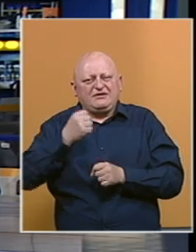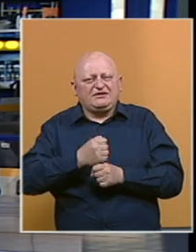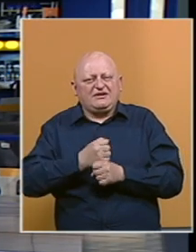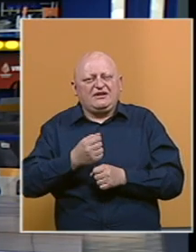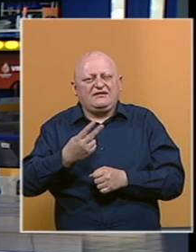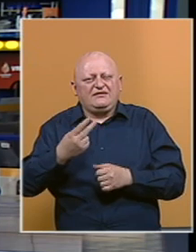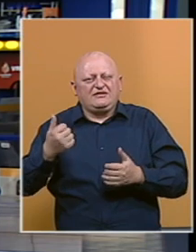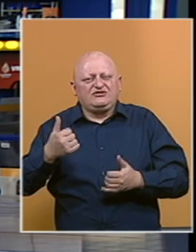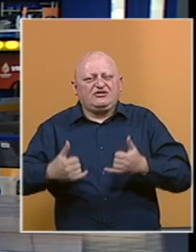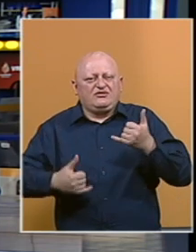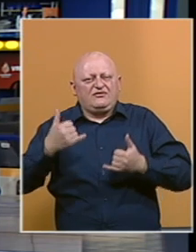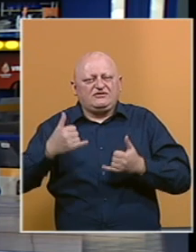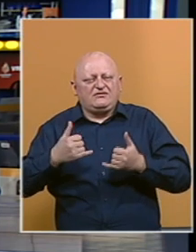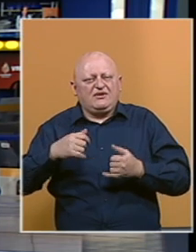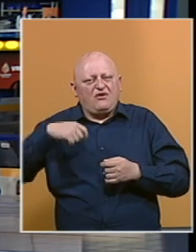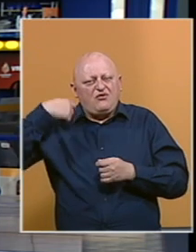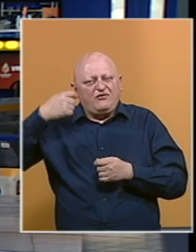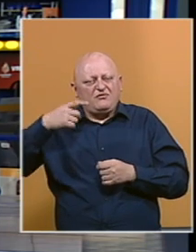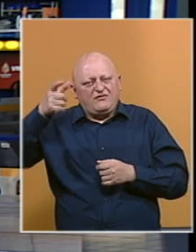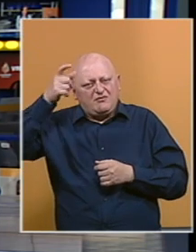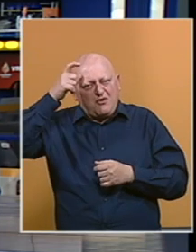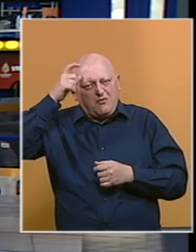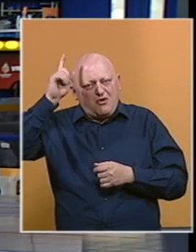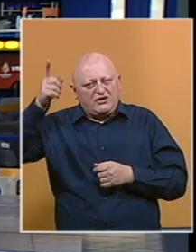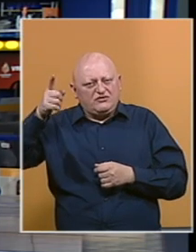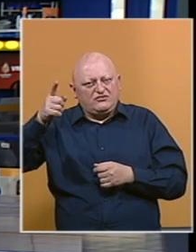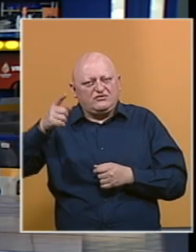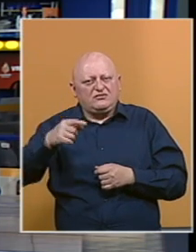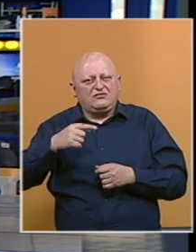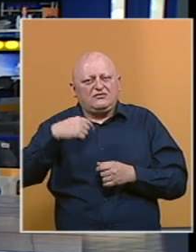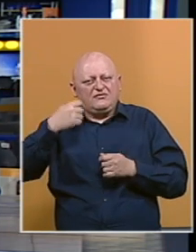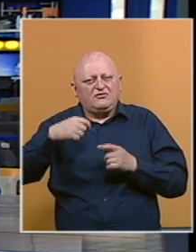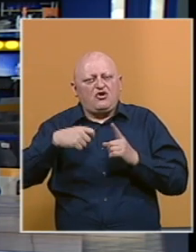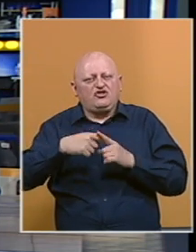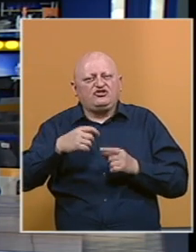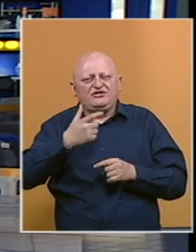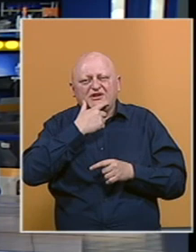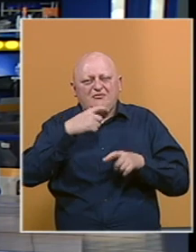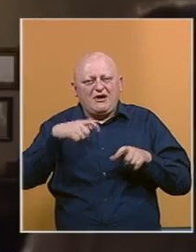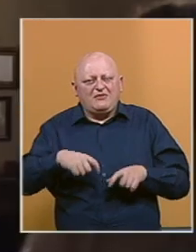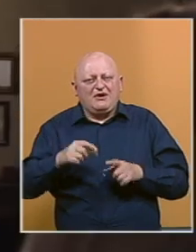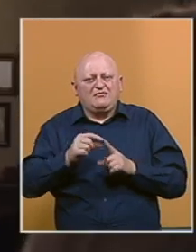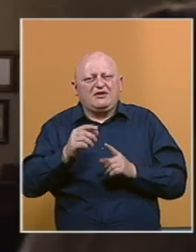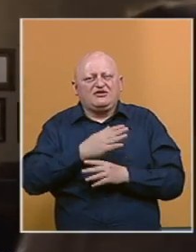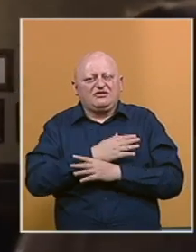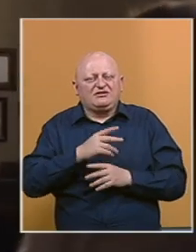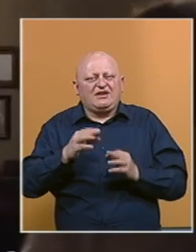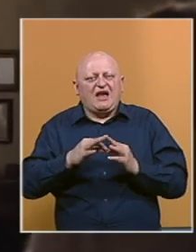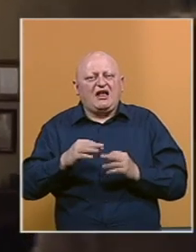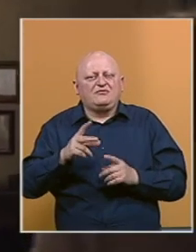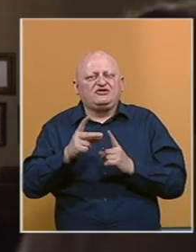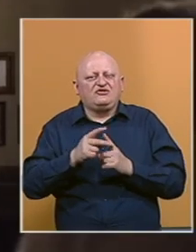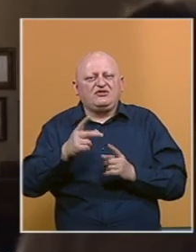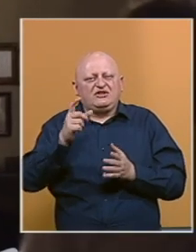snimateljski rad na 26. festivalu autorskog filma u Beogradu za film Koncentriši se baba Pjera Žalice.